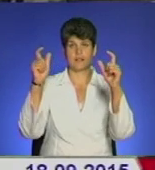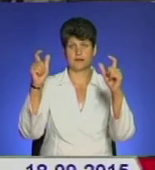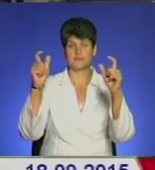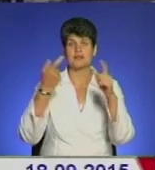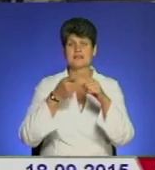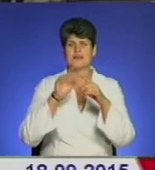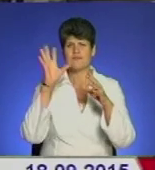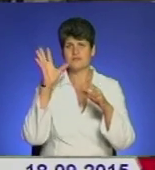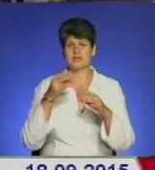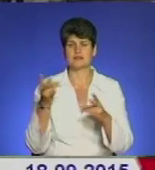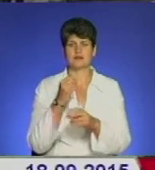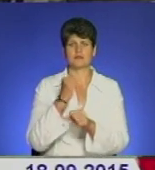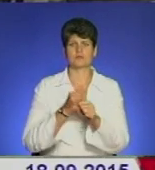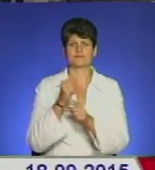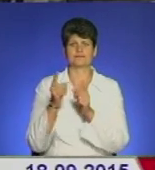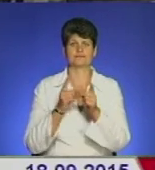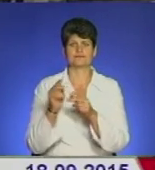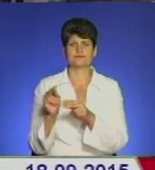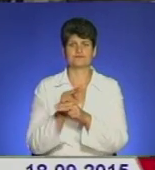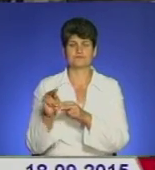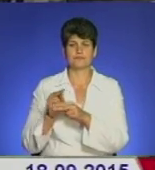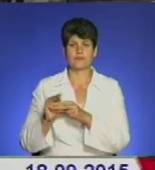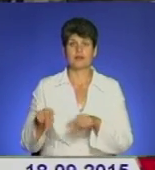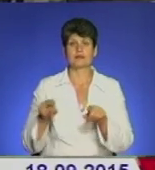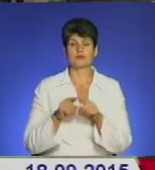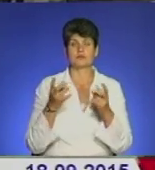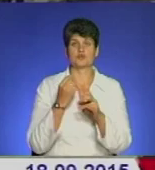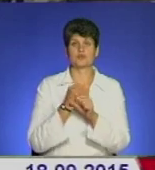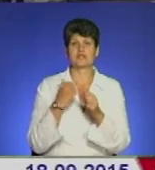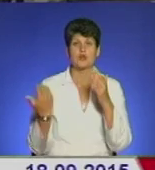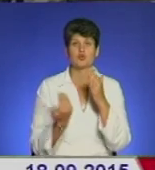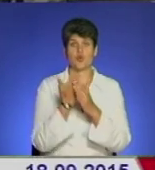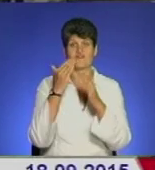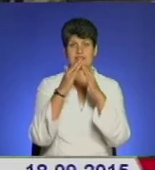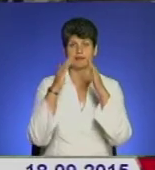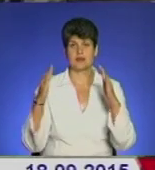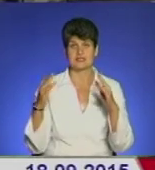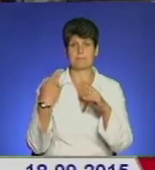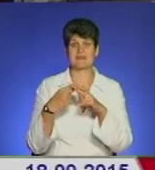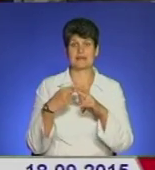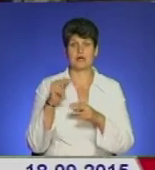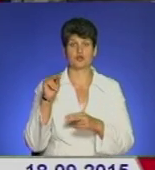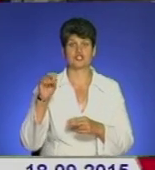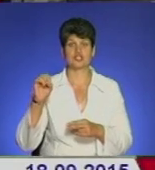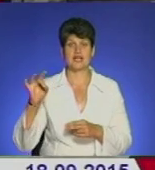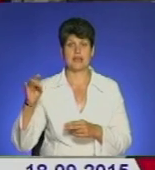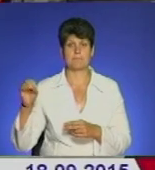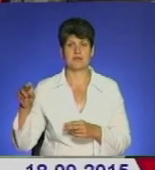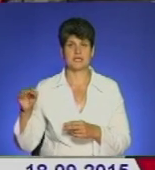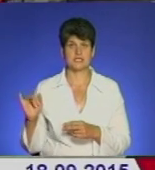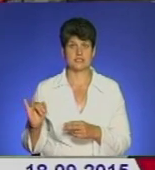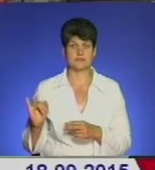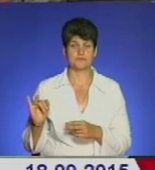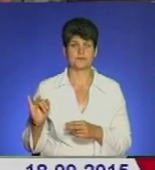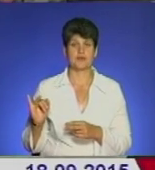Це все треба буде робити реконструкцію. А також треба буде зробити новий дах також з металочерапець. В